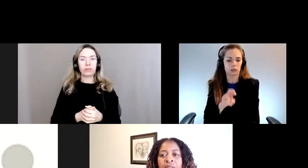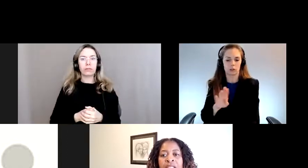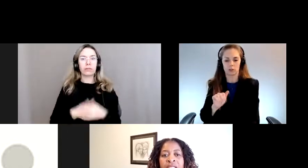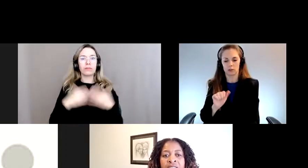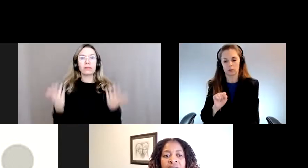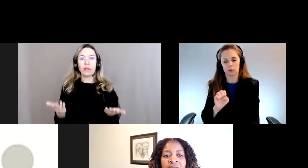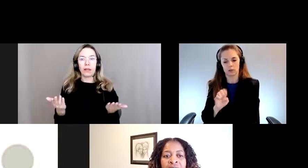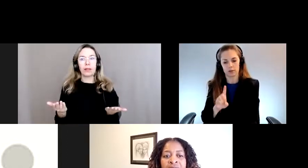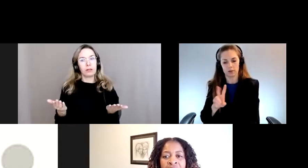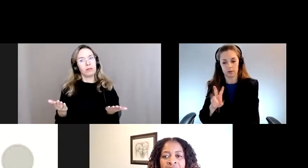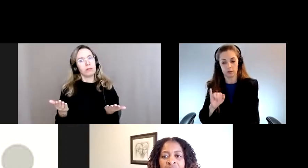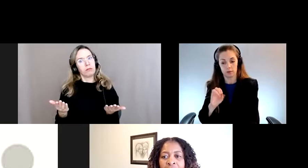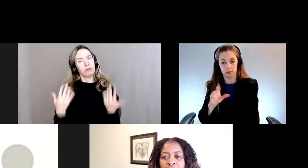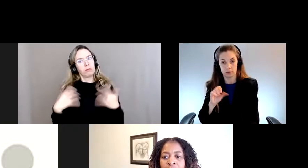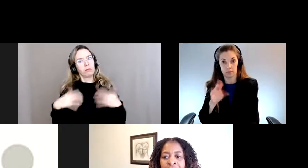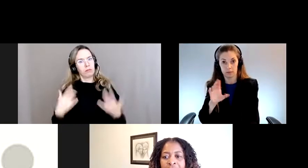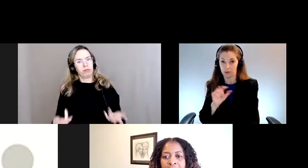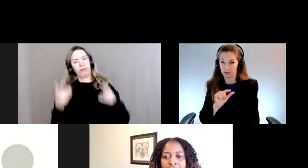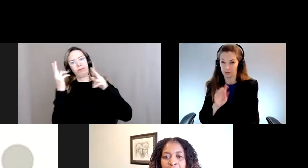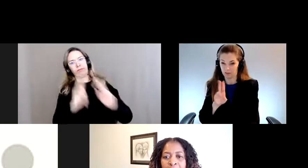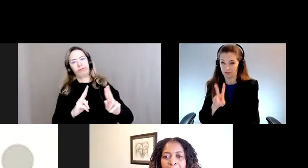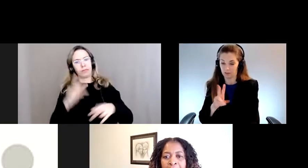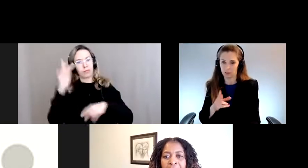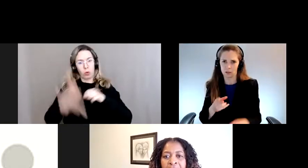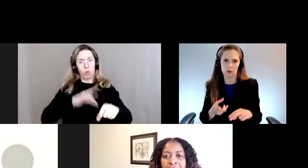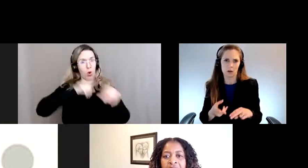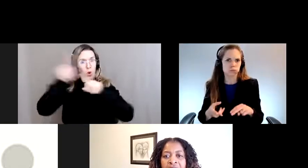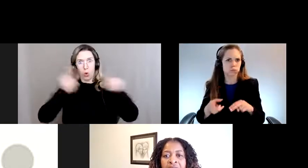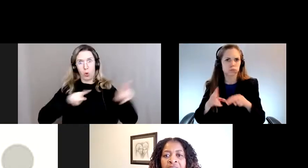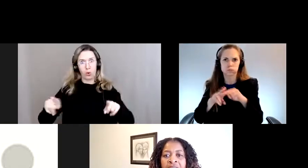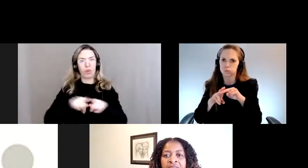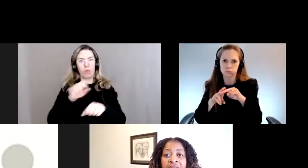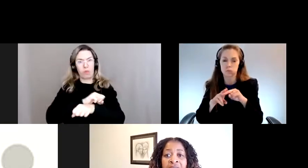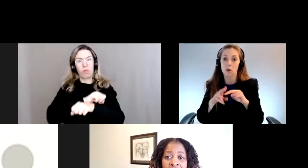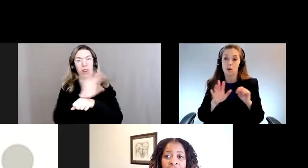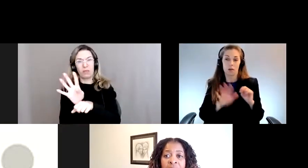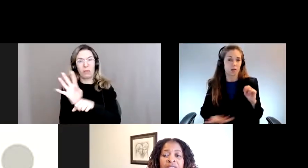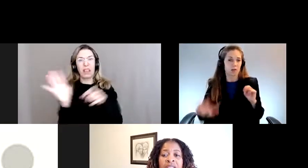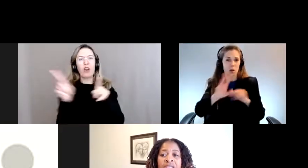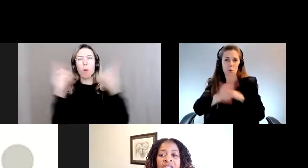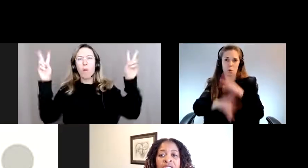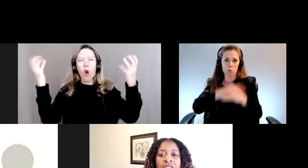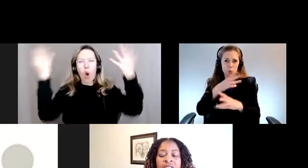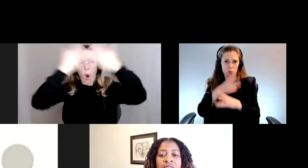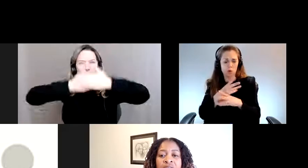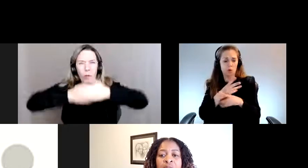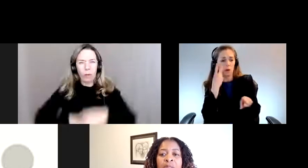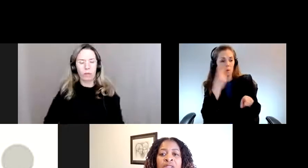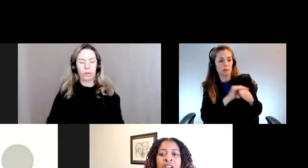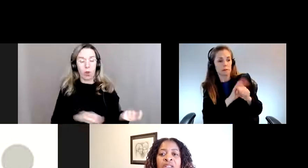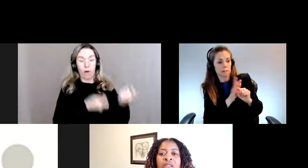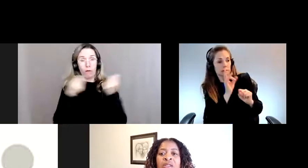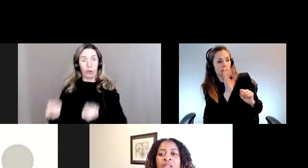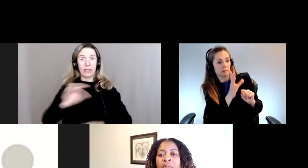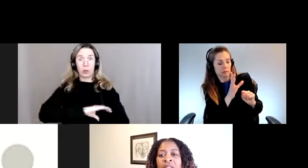Et ce phénomène a été reconnu à l'échelle mondiale comme une pandémie de l'ombre. À la Fondation canadienne des